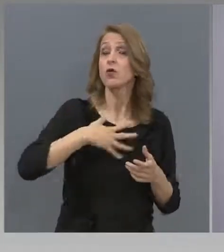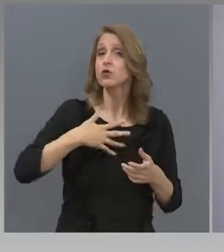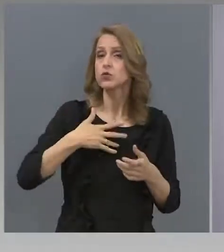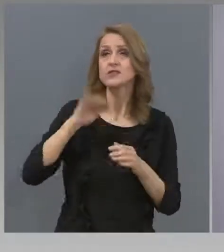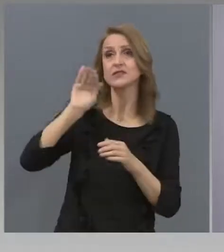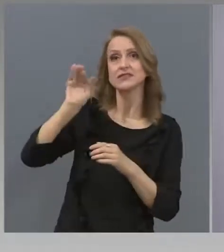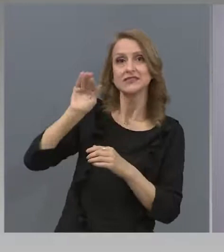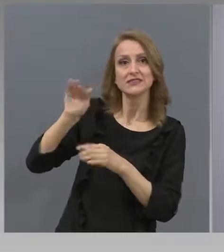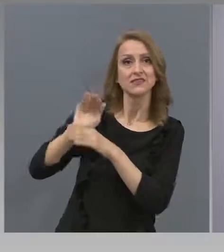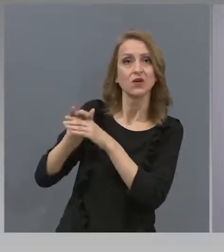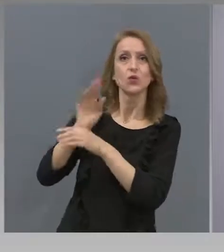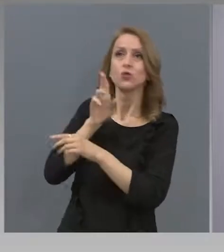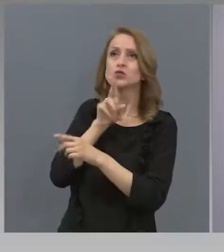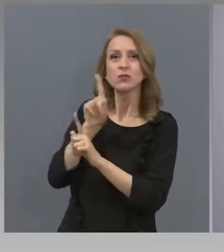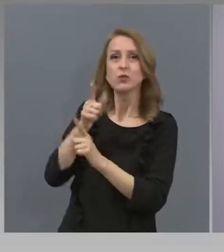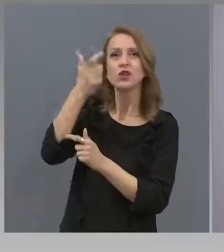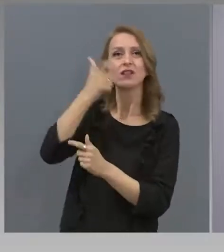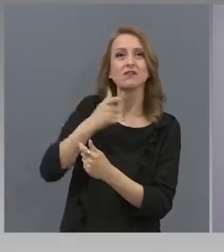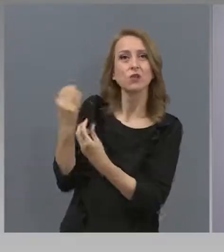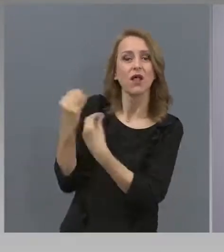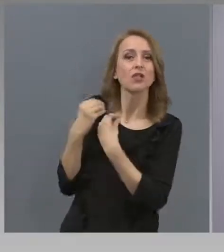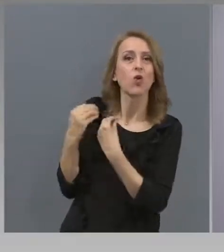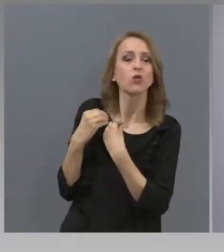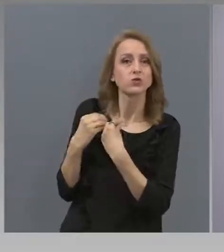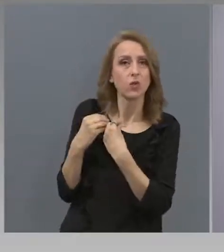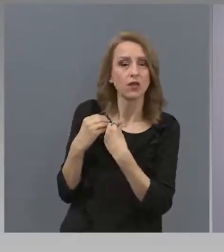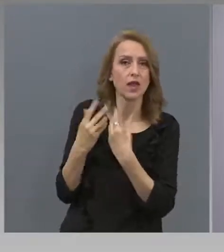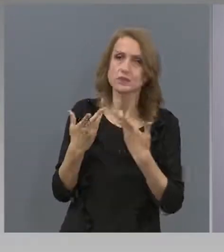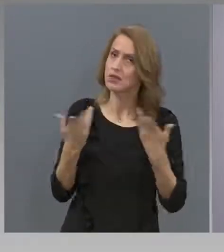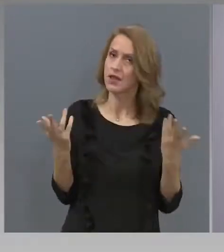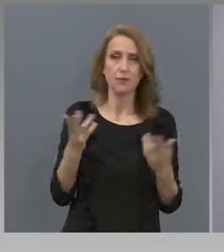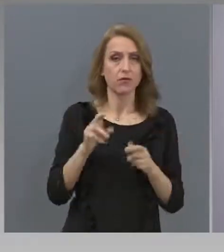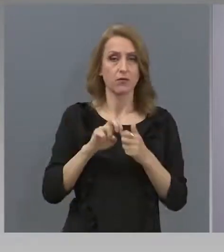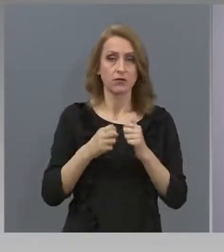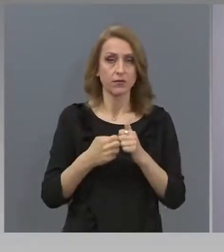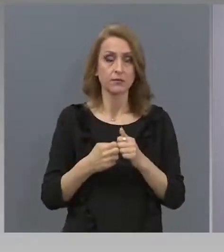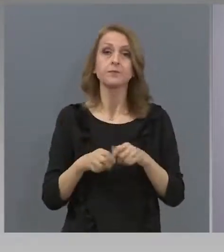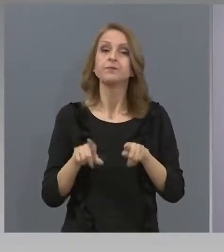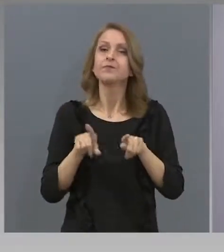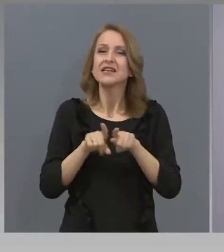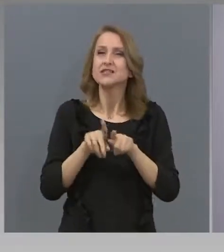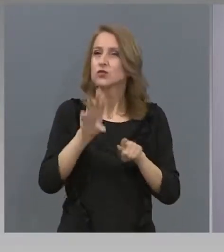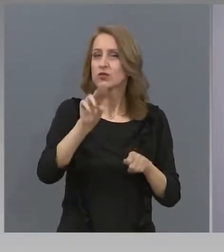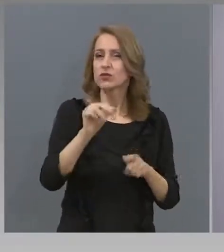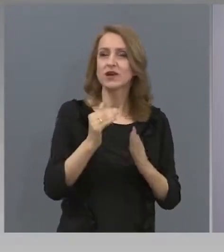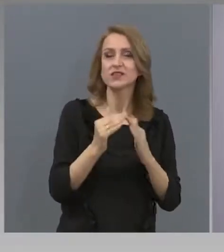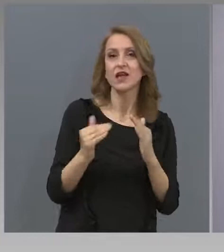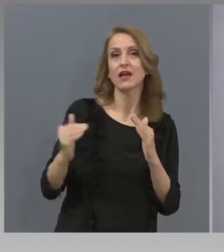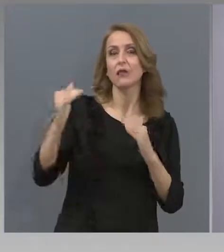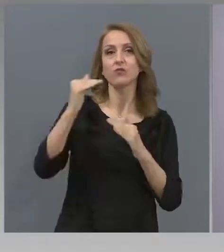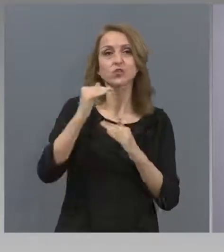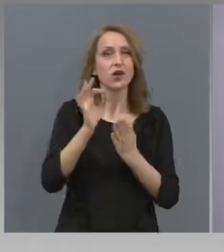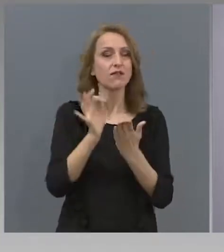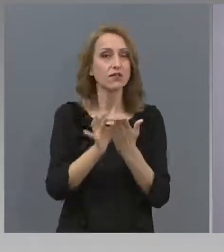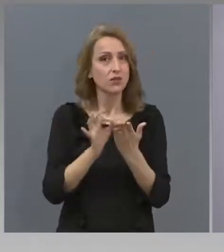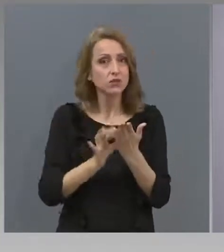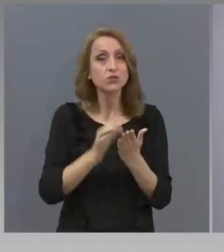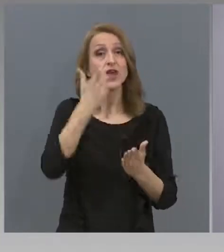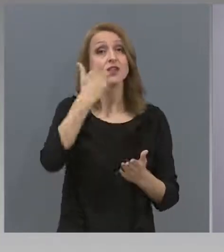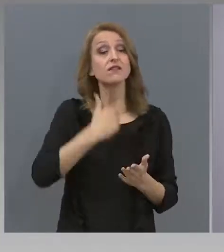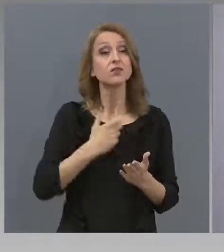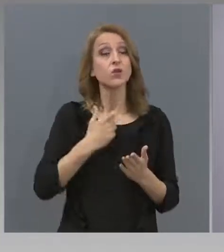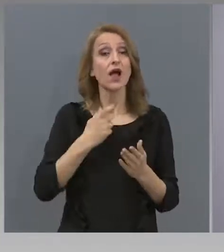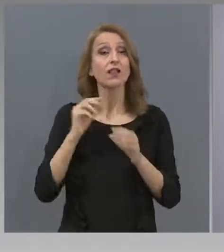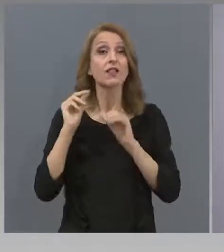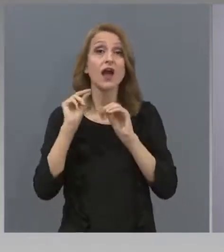учителите. Това, което каза за изпитите за повишаване на оценките, за индивидуални консултации, въпреки, че